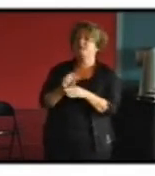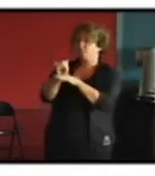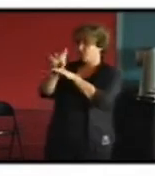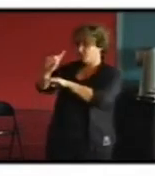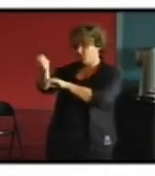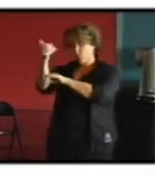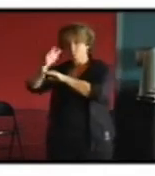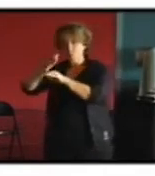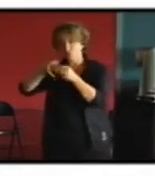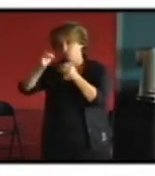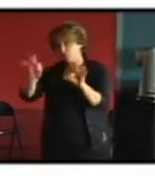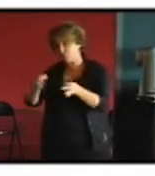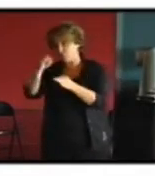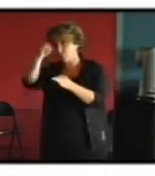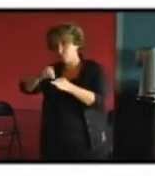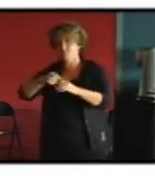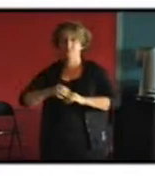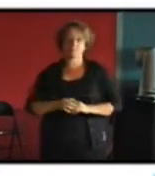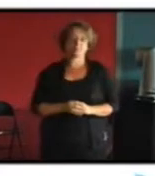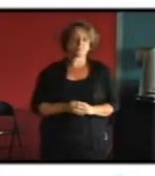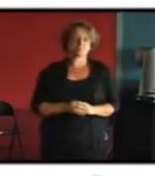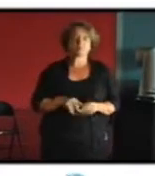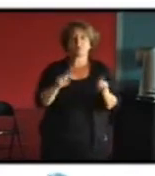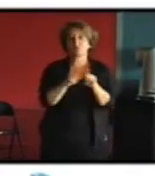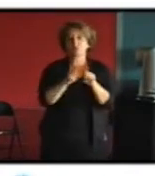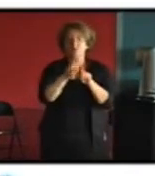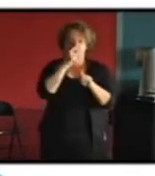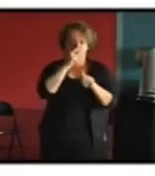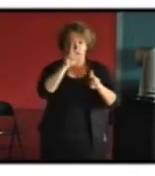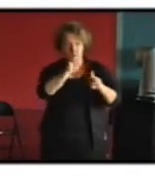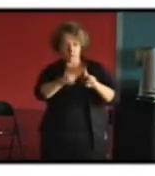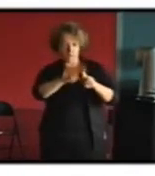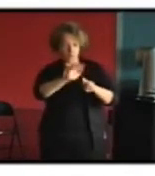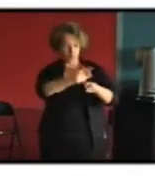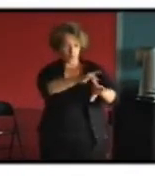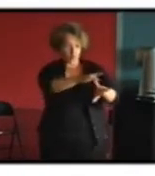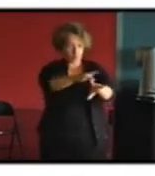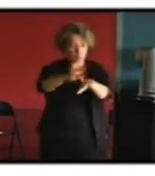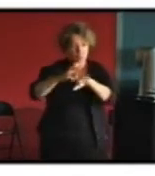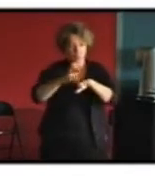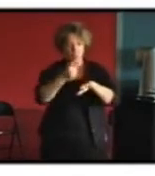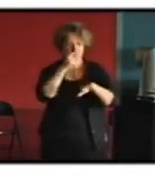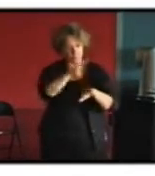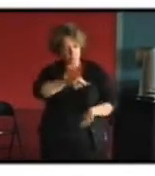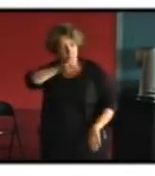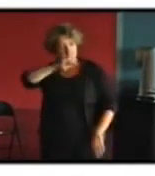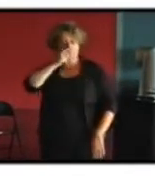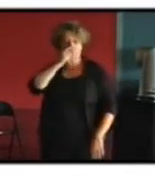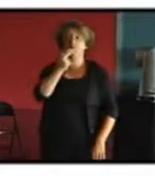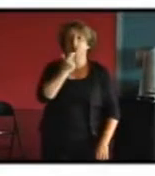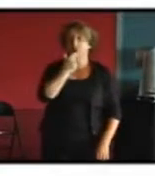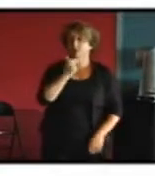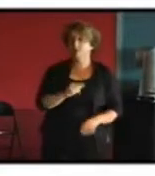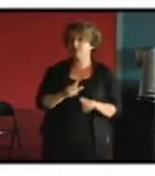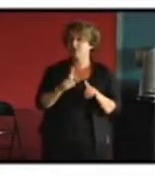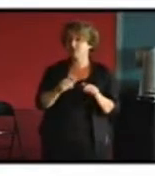globalement les travaux qui sont réalisés sont plutôt de bonne qualité et répondent me semble-t-il à ce qu'on